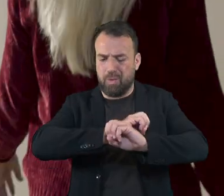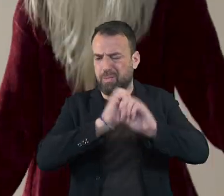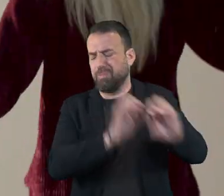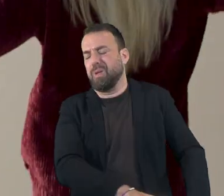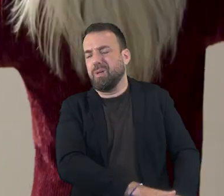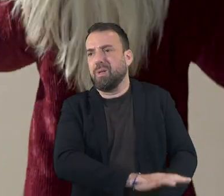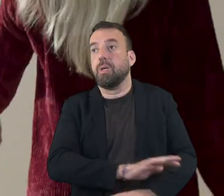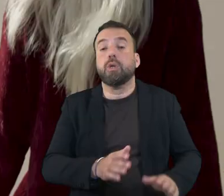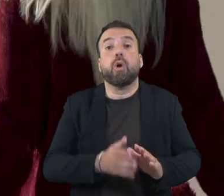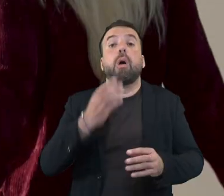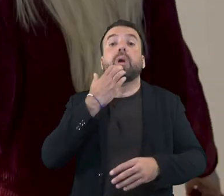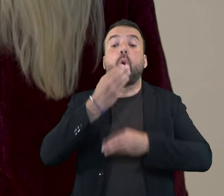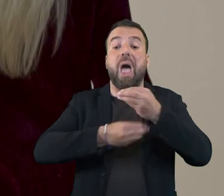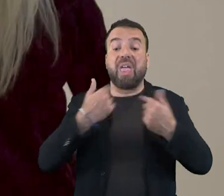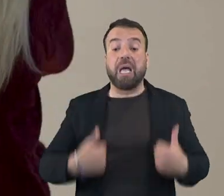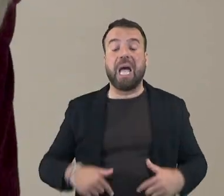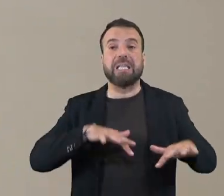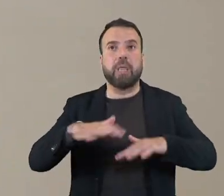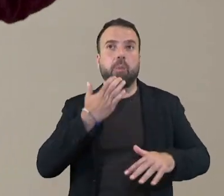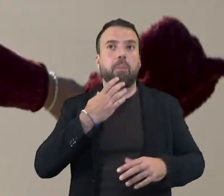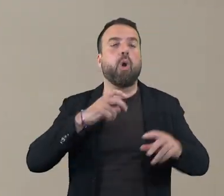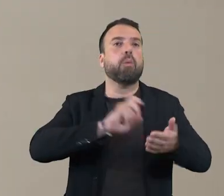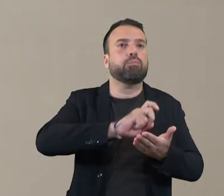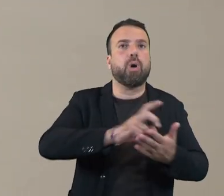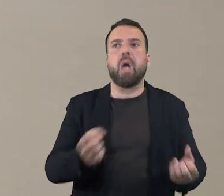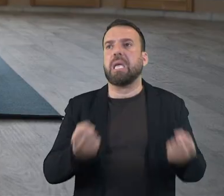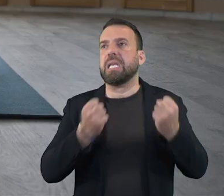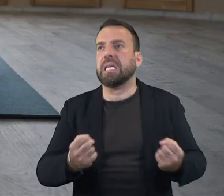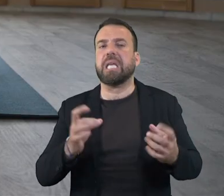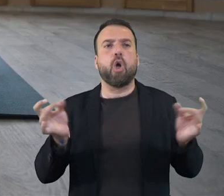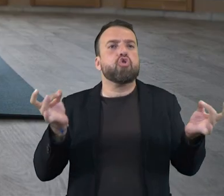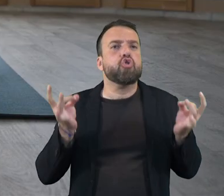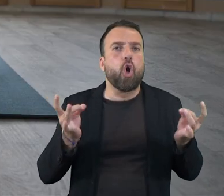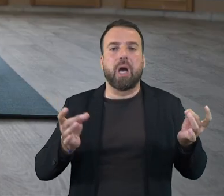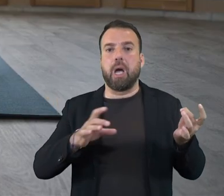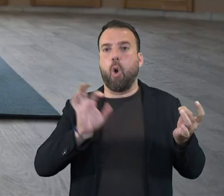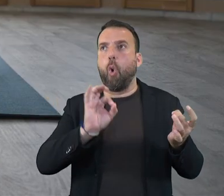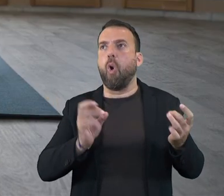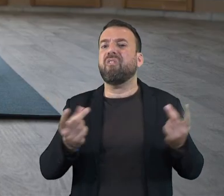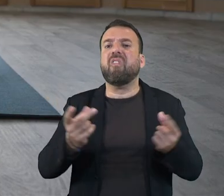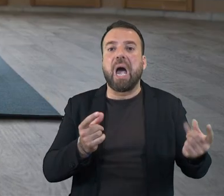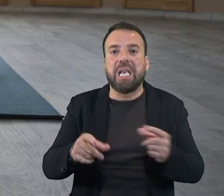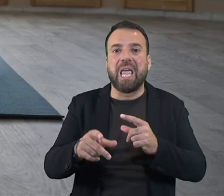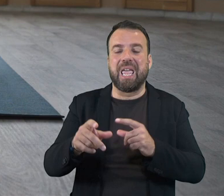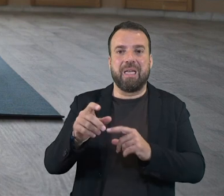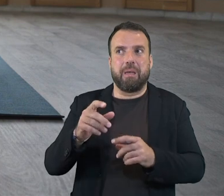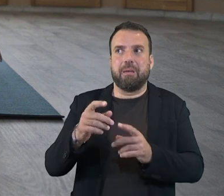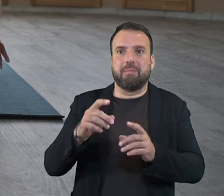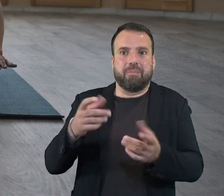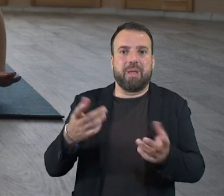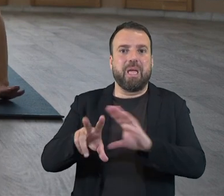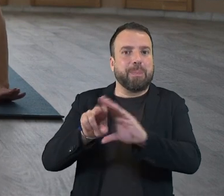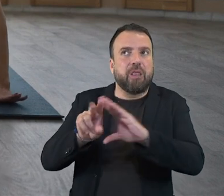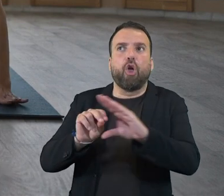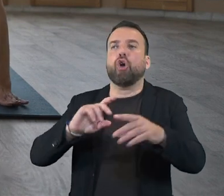activau el cos, sortir a caminar, fer exercici físic, ioga, utilitzar tutorials de gimnàstica, ball en línia,